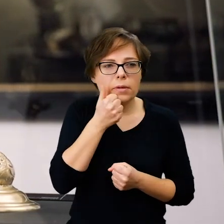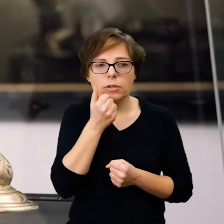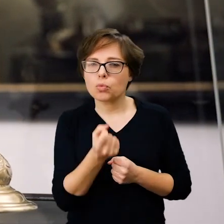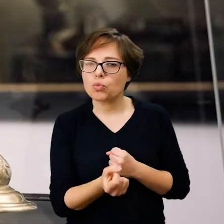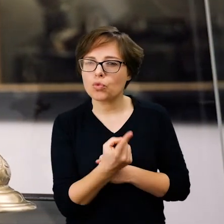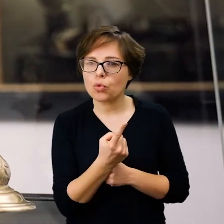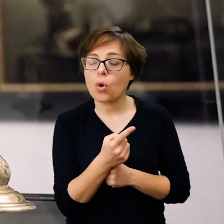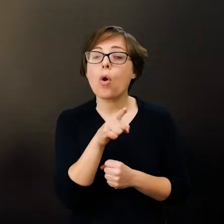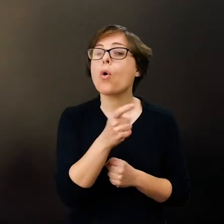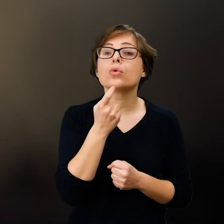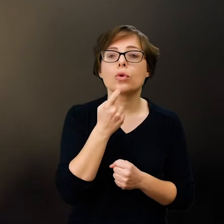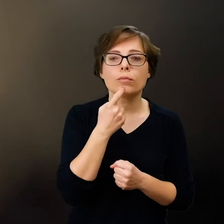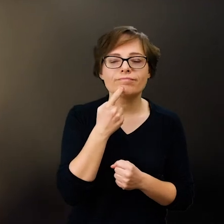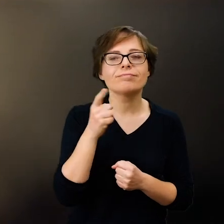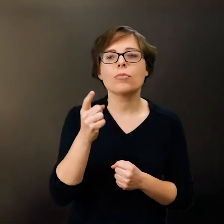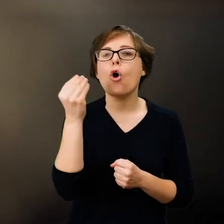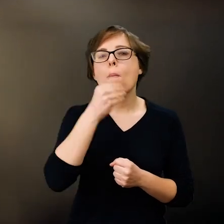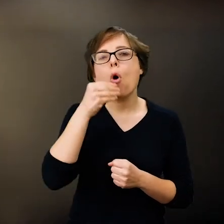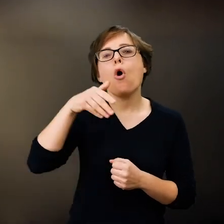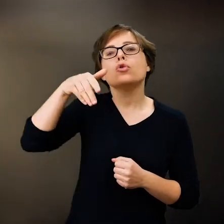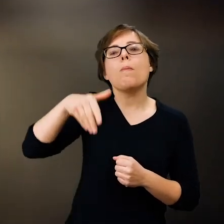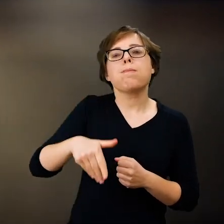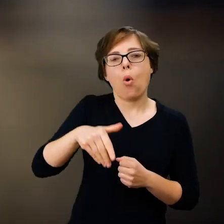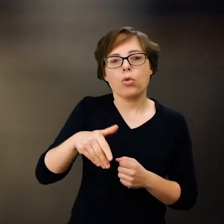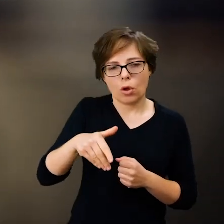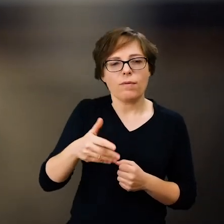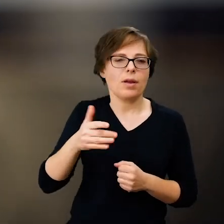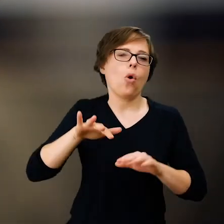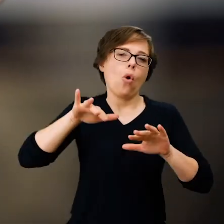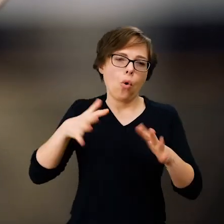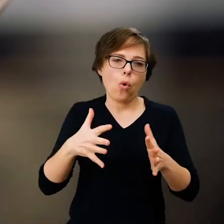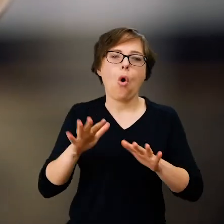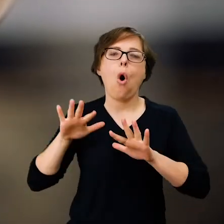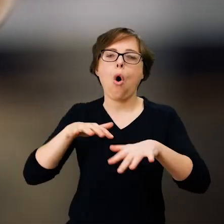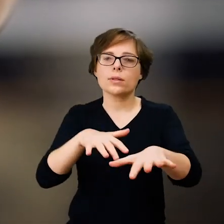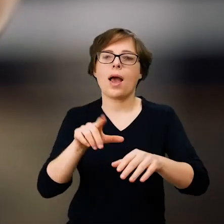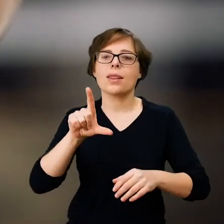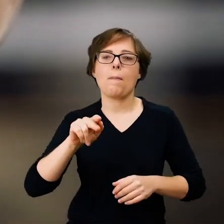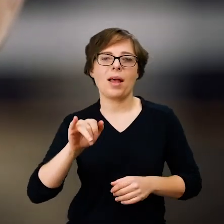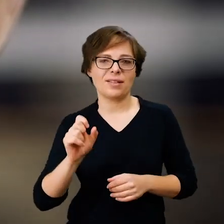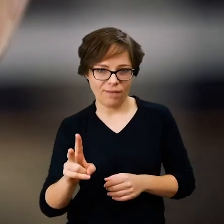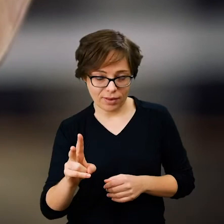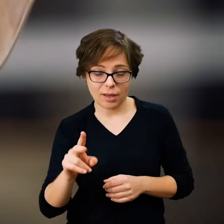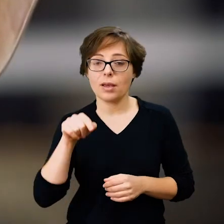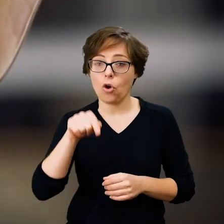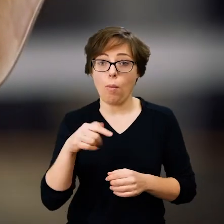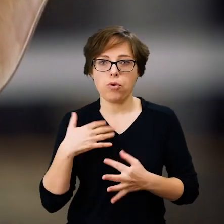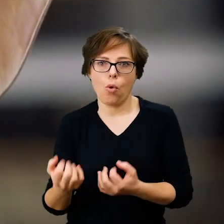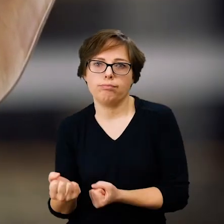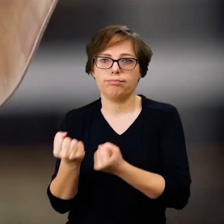przywożone z Morza Południowego, jak wówczas nazywano Pacyfik i stanowią one